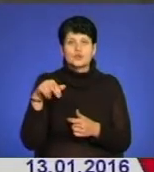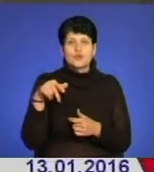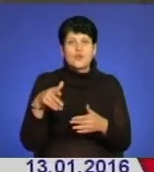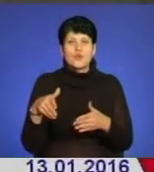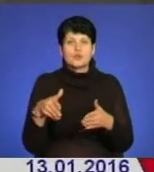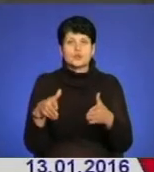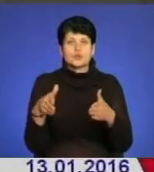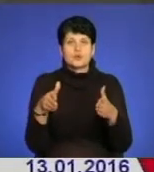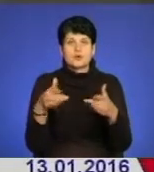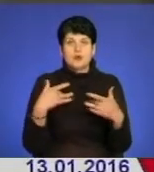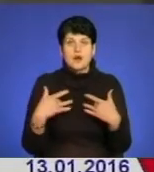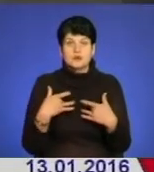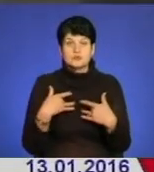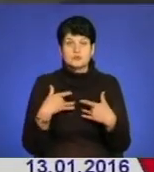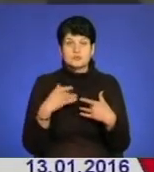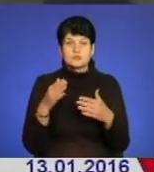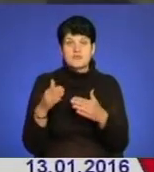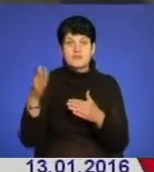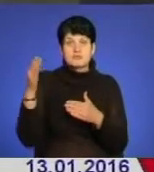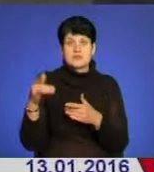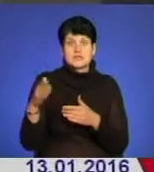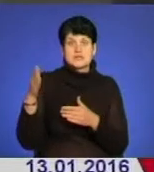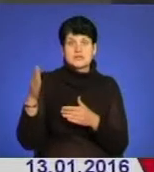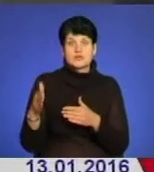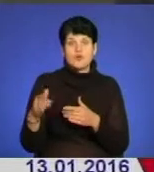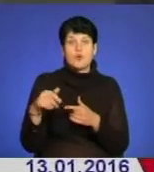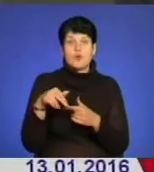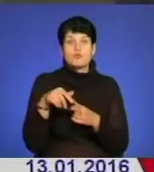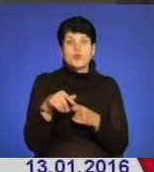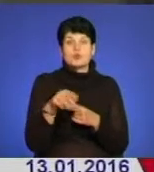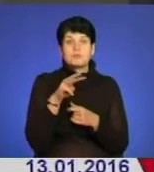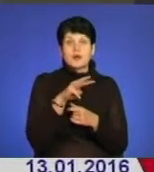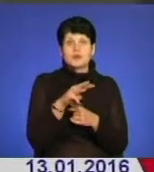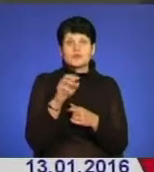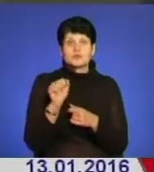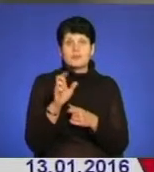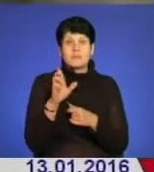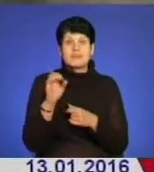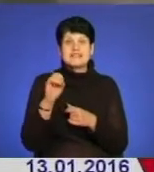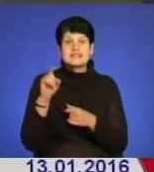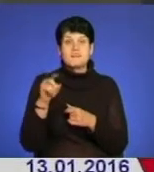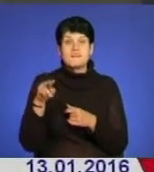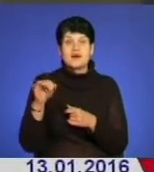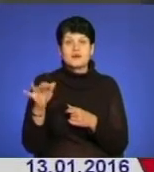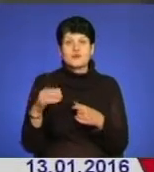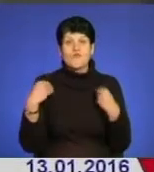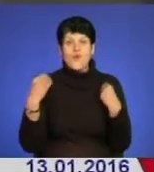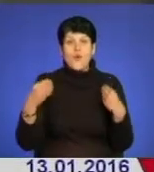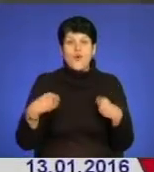театру цього, раптом ставав під стіну, попроходив Михайло Антонович Беспалько в одязі